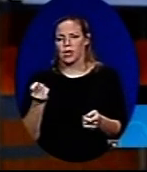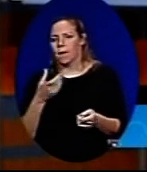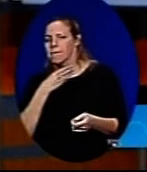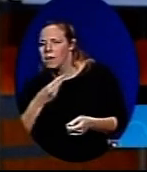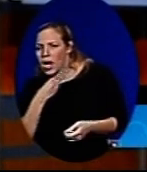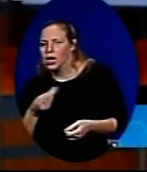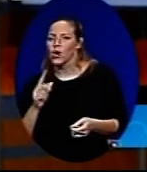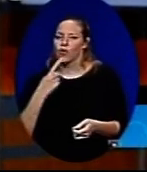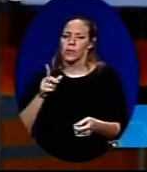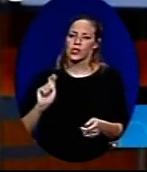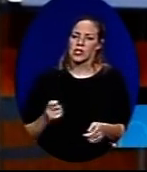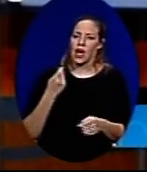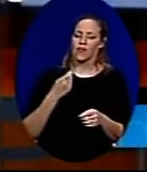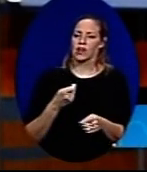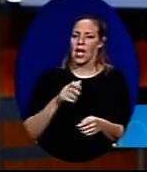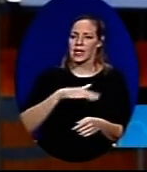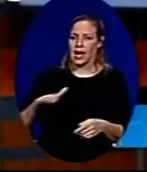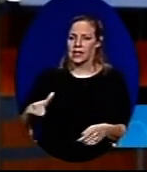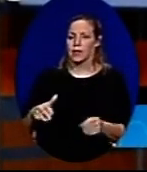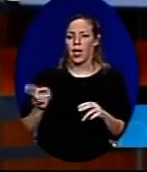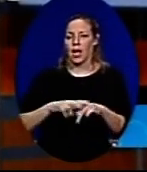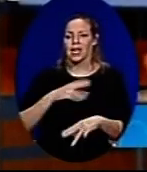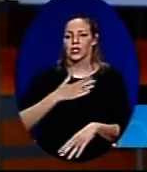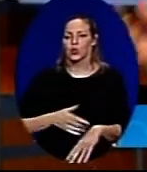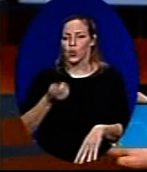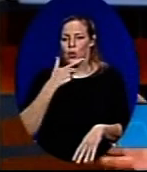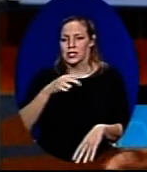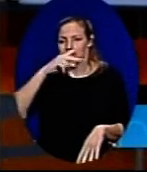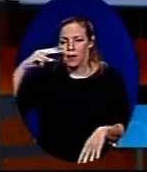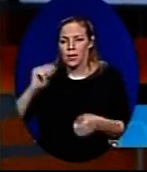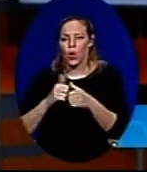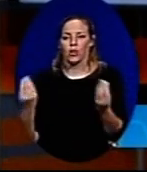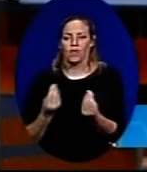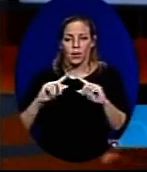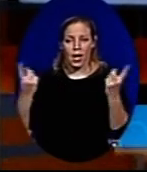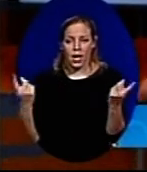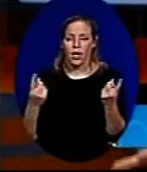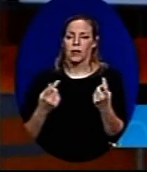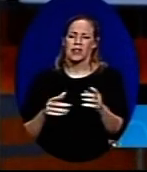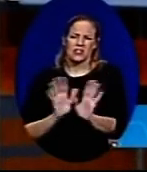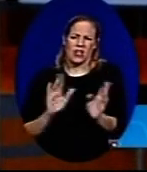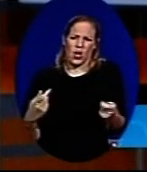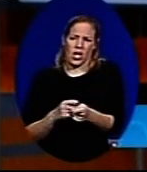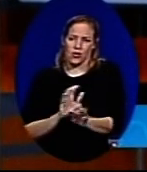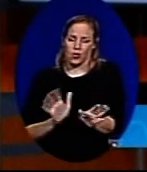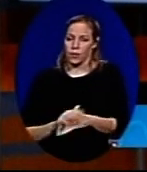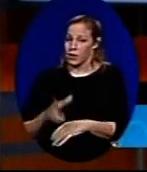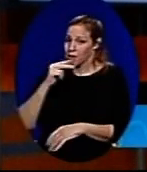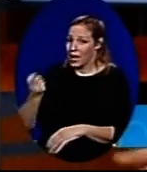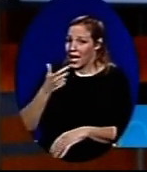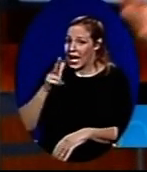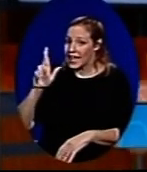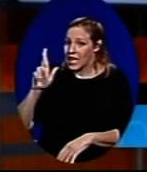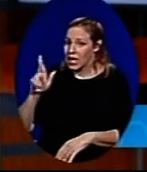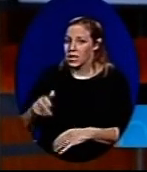ממכר, ואומרים דווקא שזה אולי יחשוף את הילדים האלה, להשתמש אחר כך בסמים או להתנסות בדברים אחרים, לא מיני ולא מקצת זה. שאתה מדבר על ריטלין?